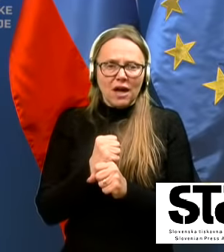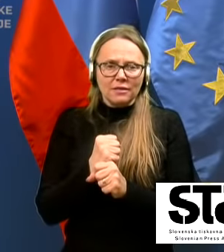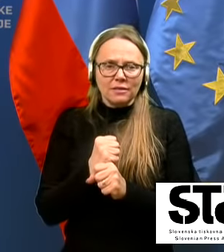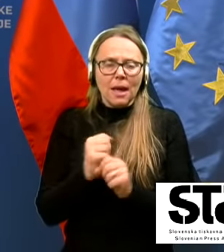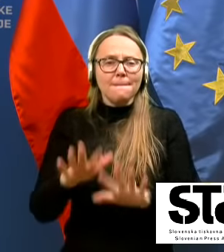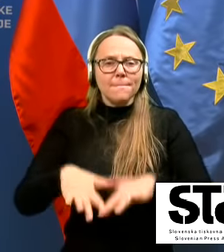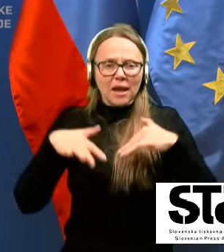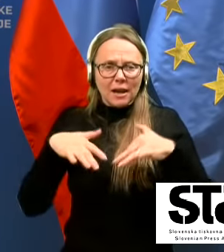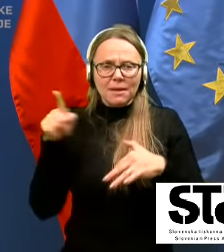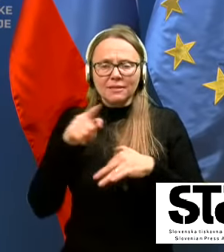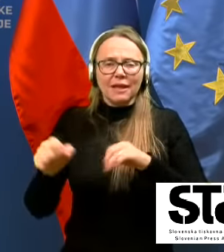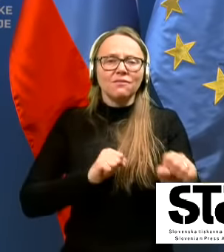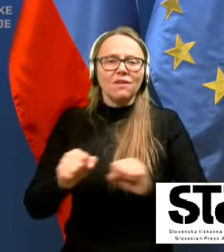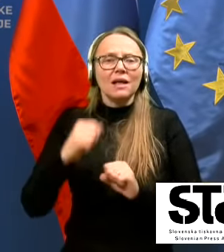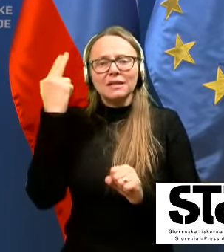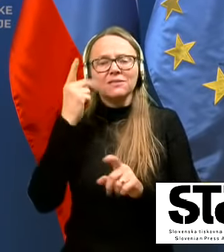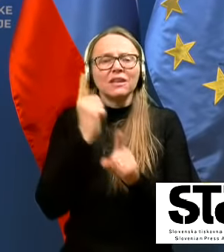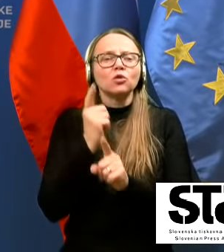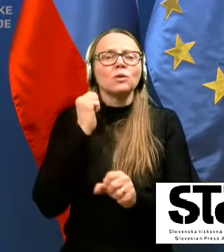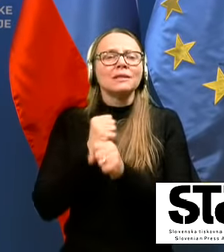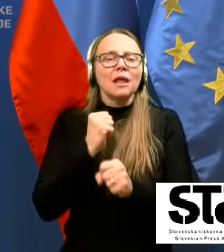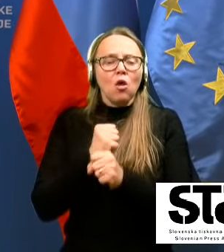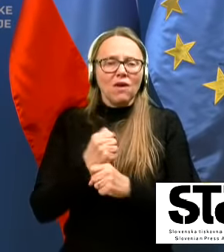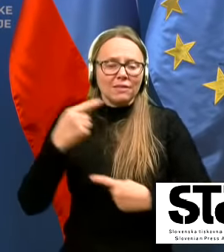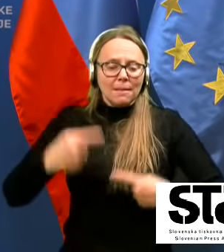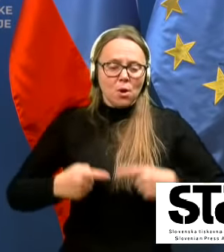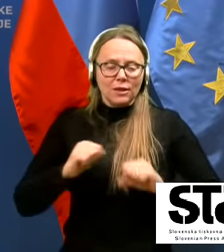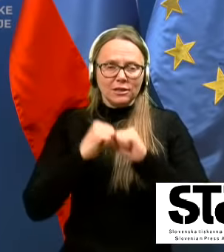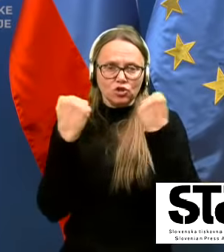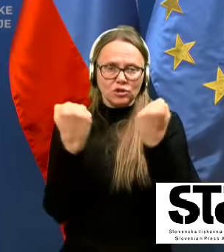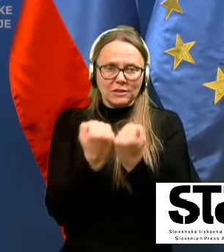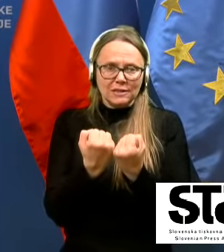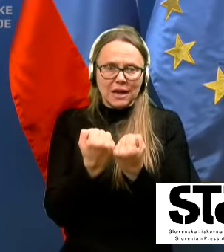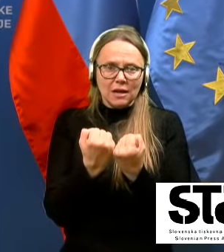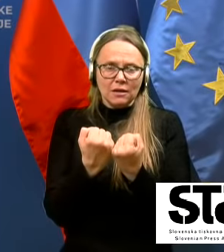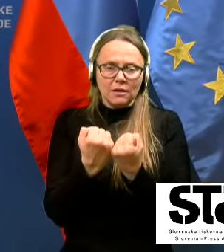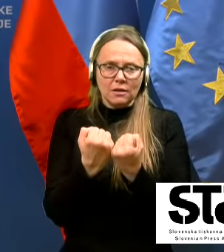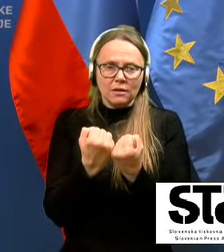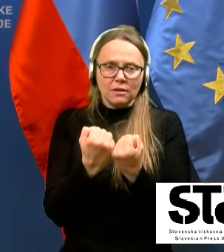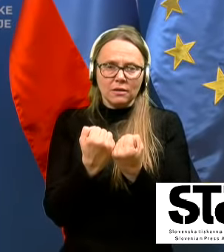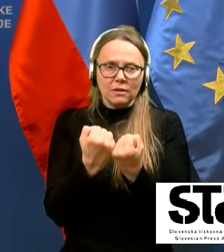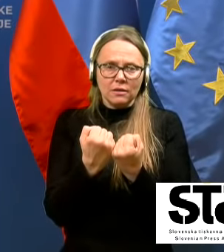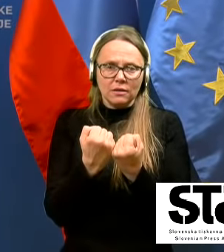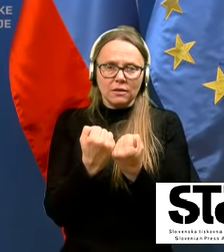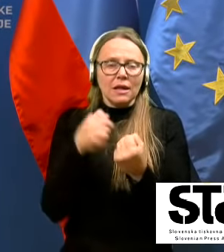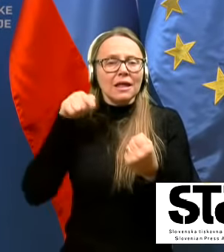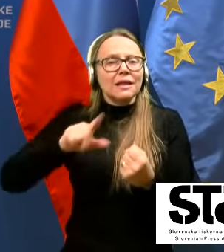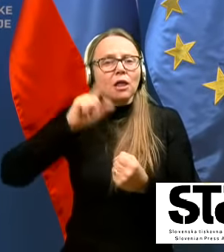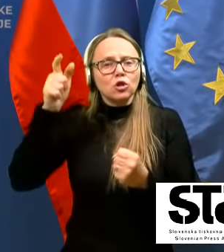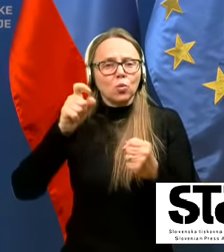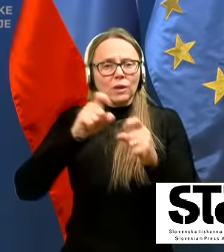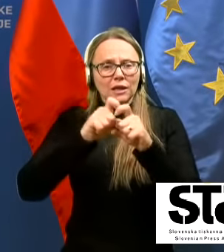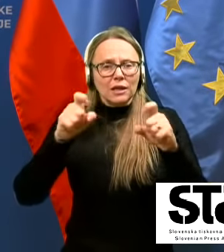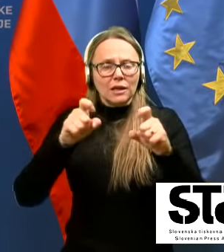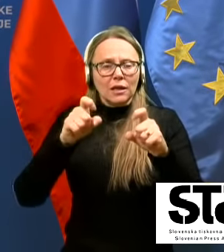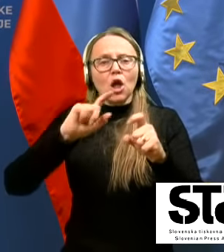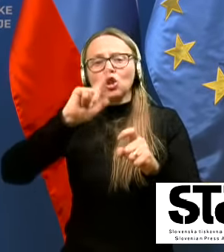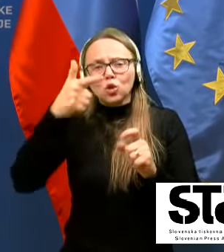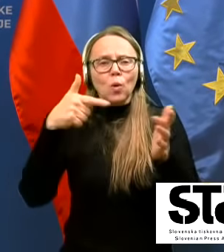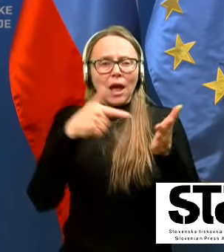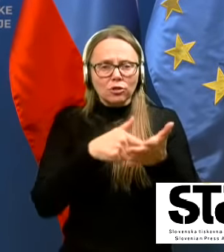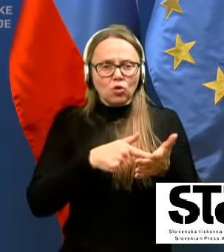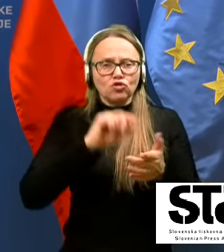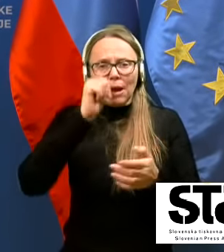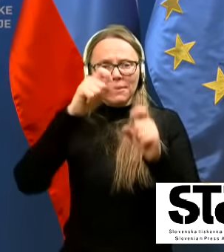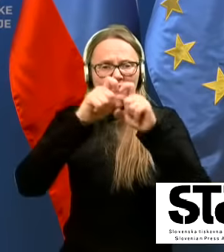parlamenta in pa vlade, seveda tudi delovanje političnih strank, v ta drugi člen, oziroma drugo točko